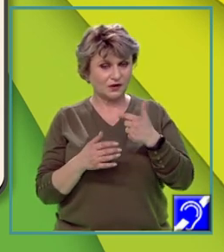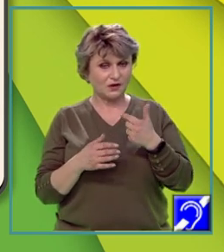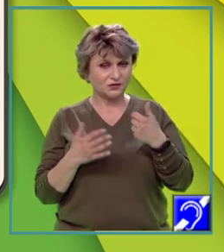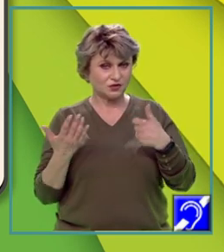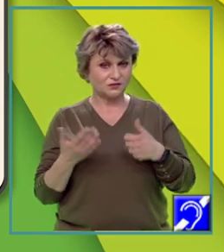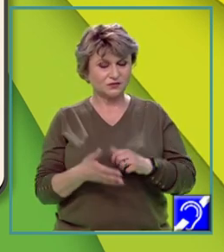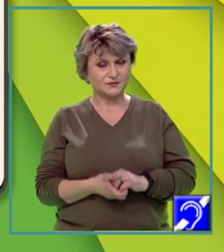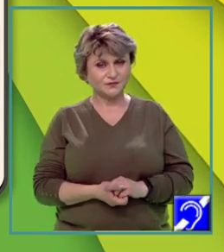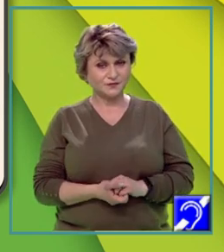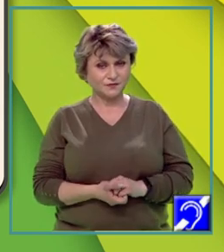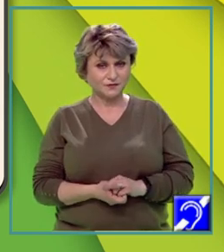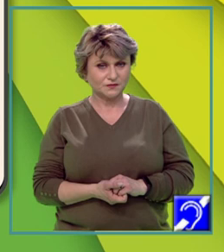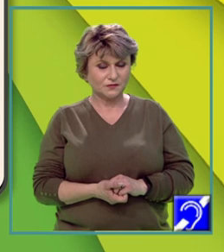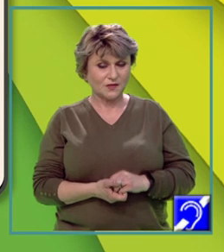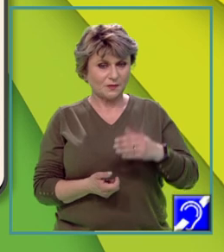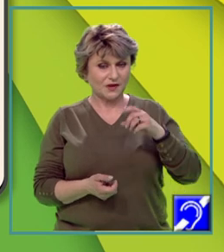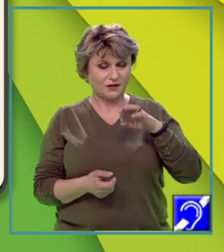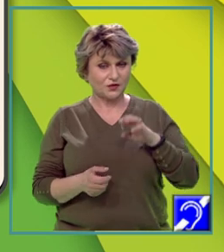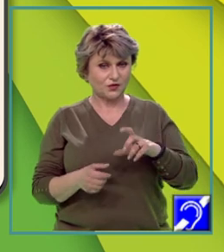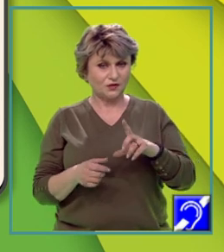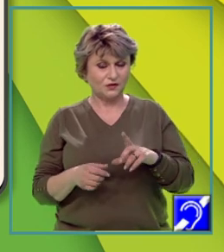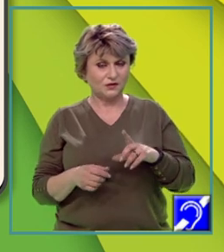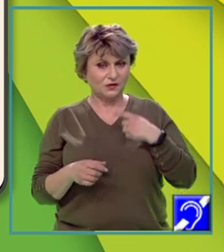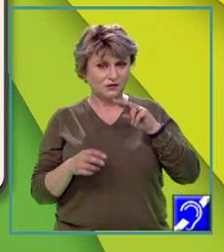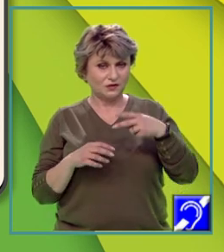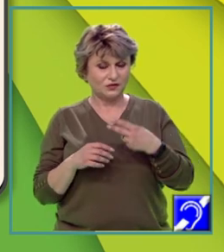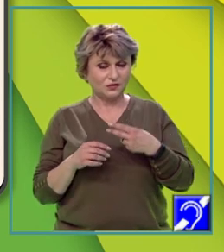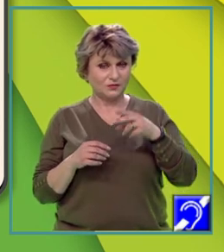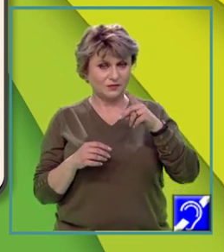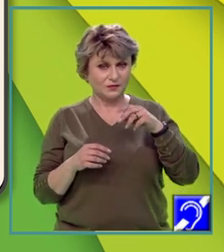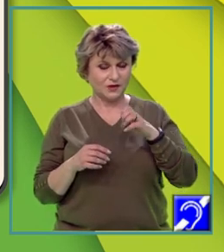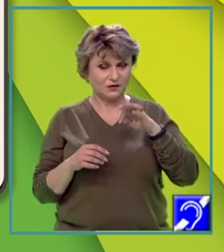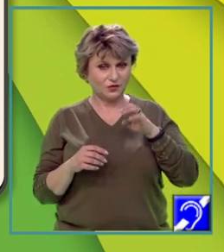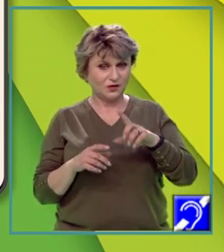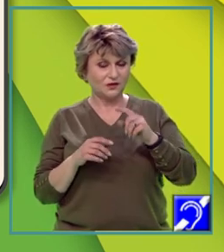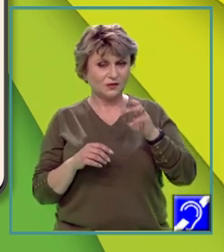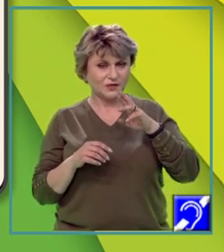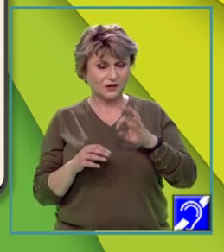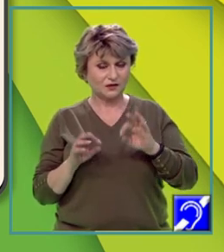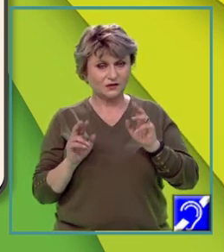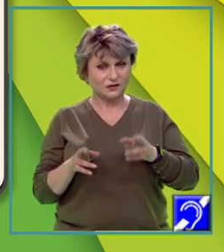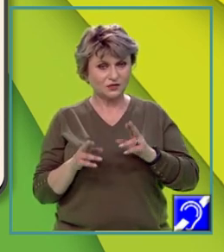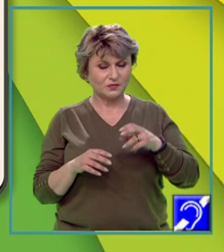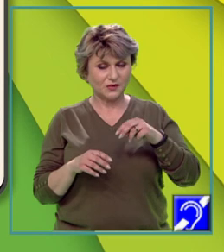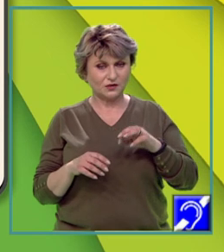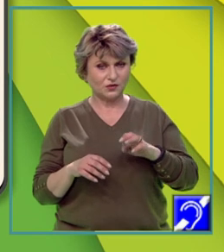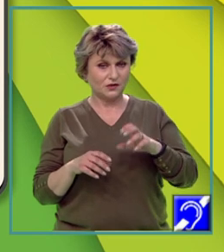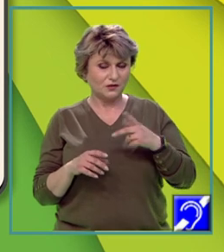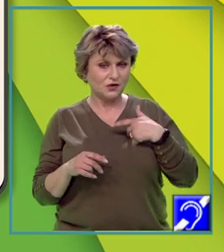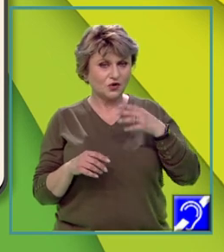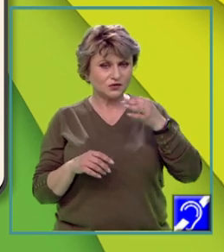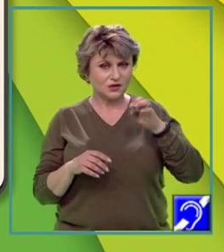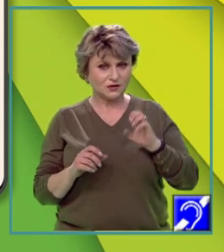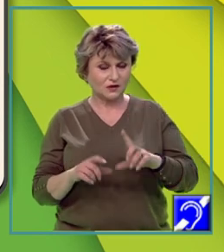6. Mediul de tundră, 2. Mediul temperat rece, 3. Mediul temperat continental,